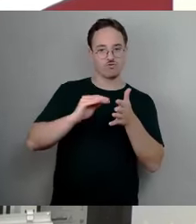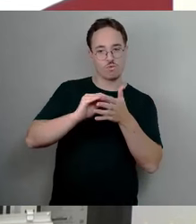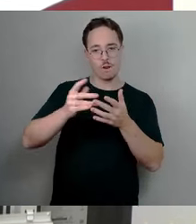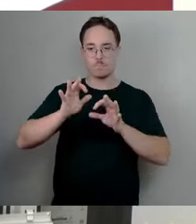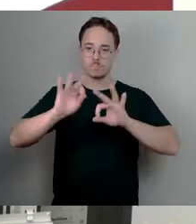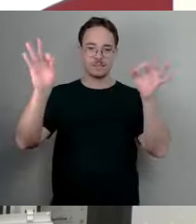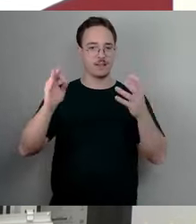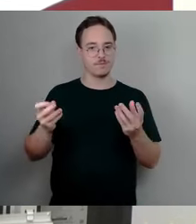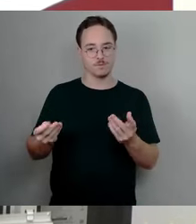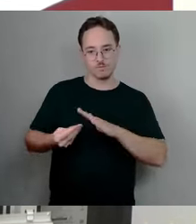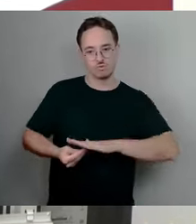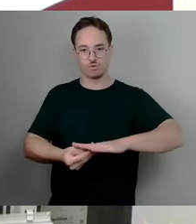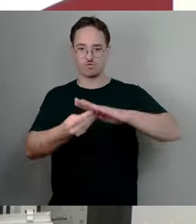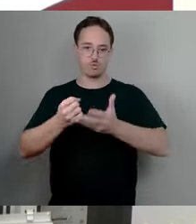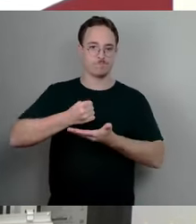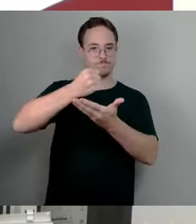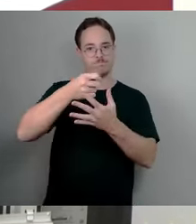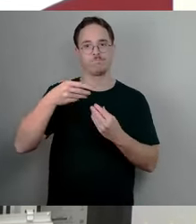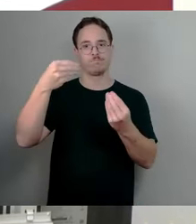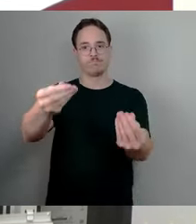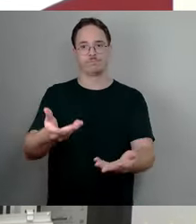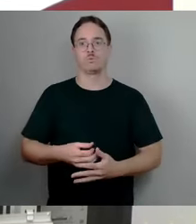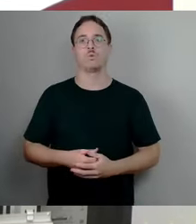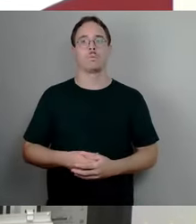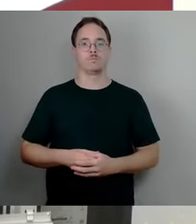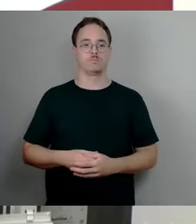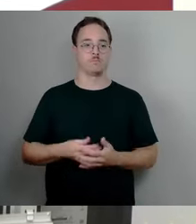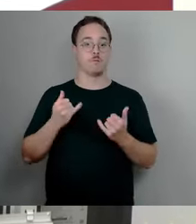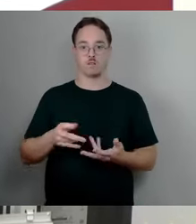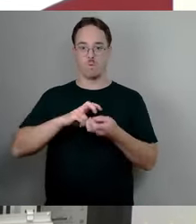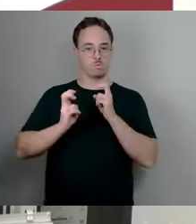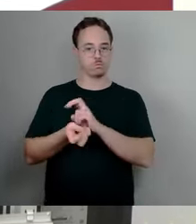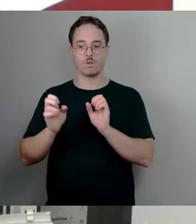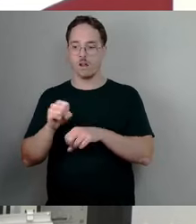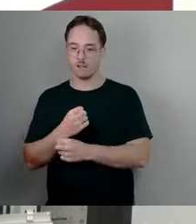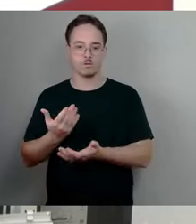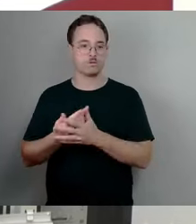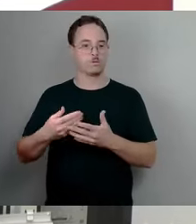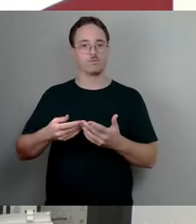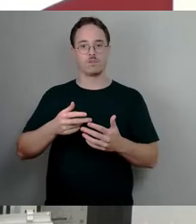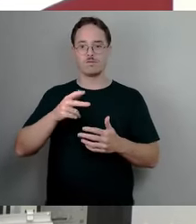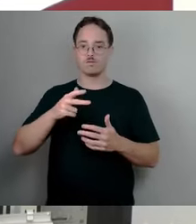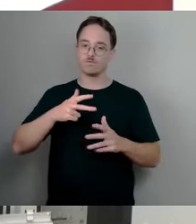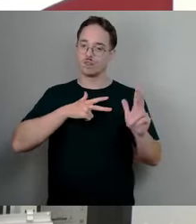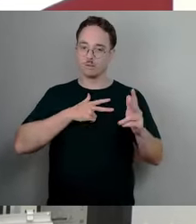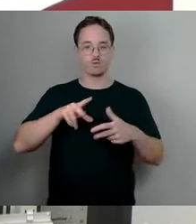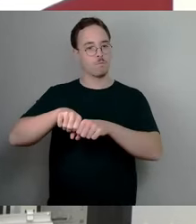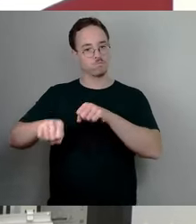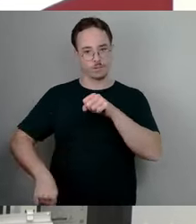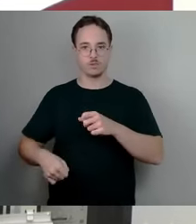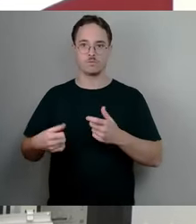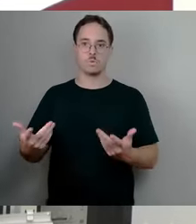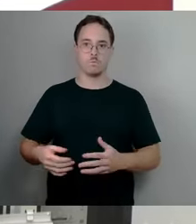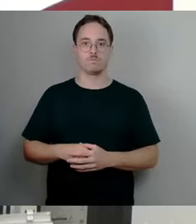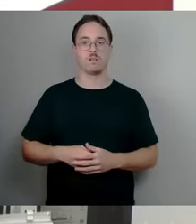mit den dahinterliegenden Umsetzungen praktisch gebrochen. Eins von hunderten politischen Versprechen, die wir brechen.